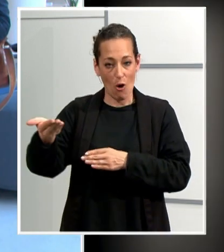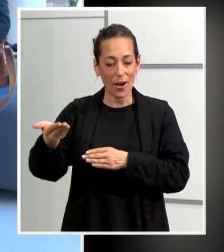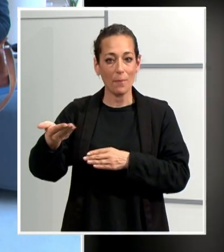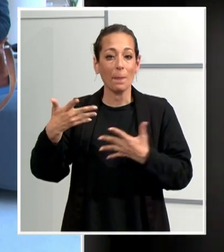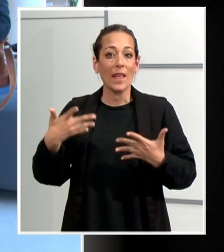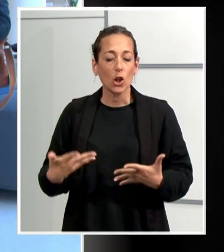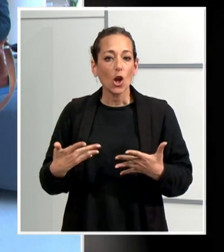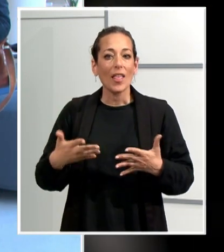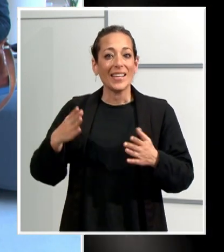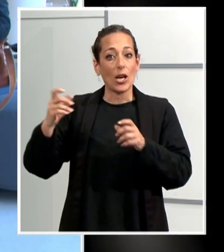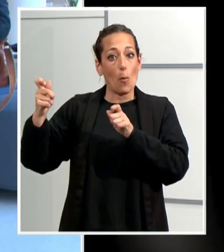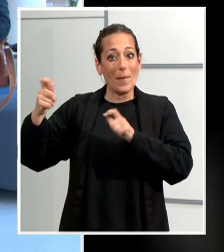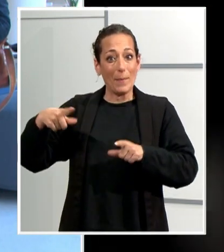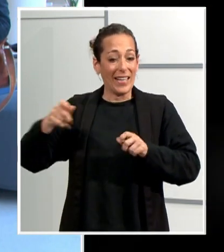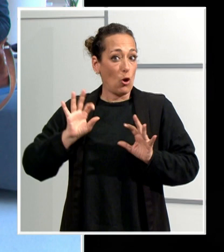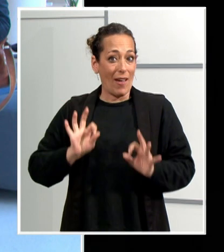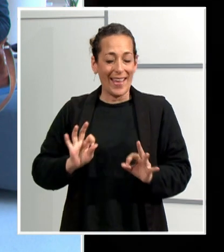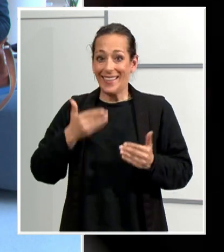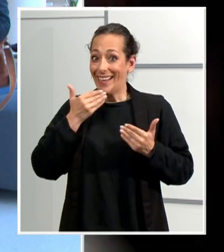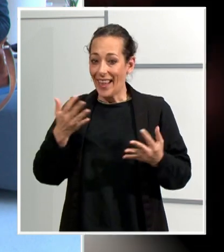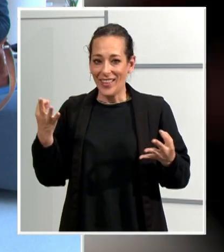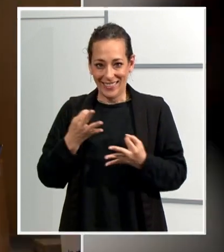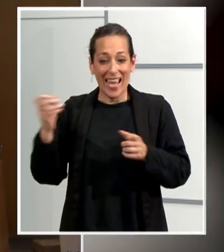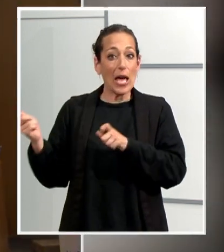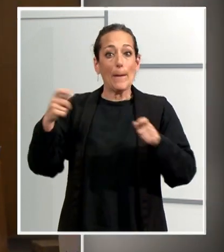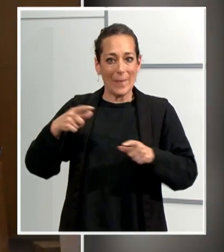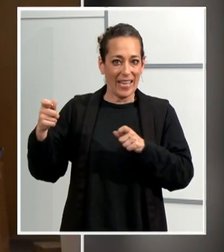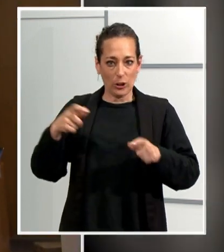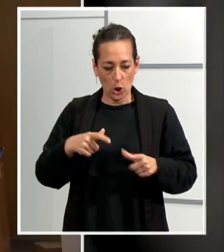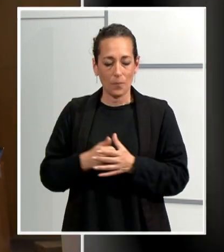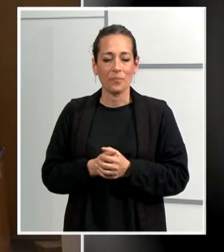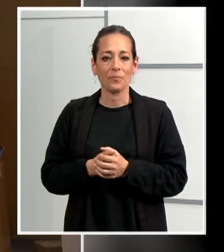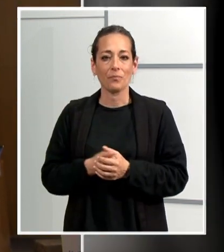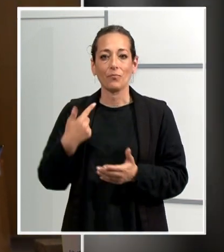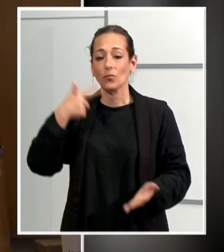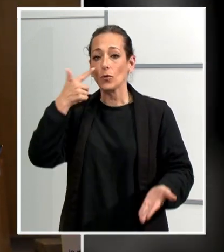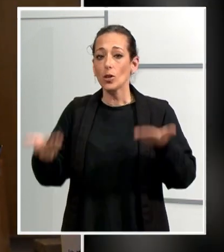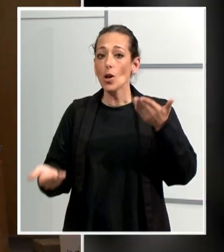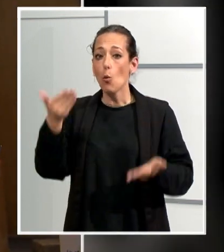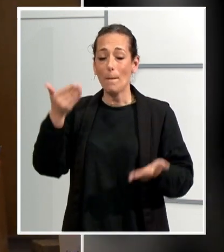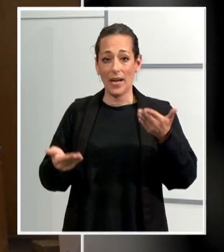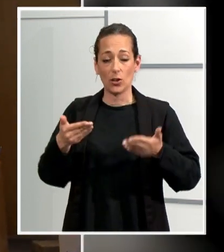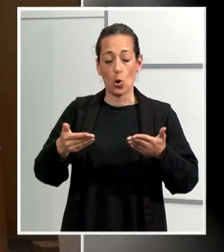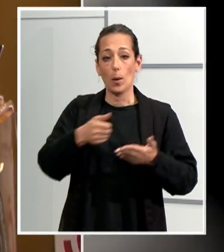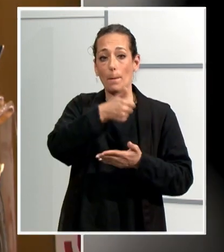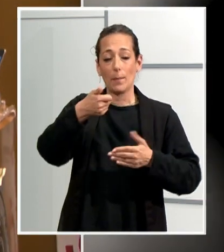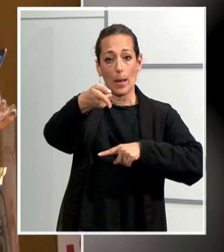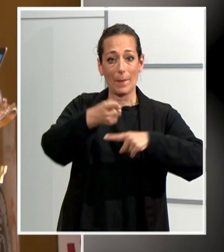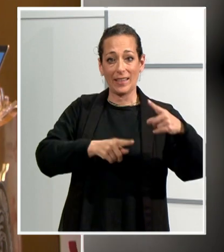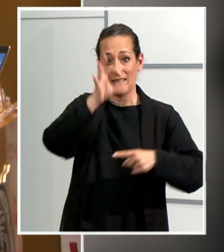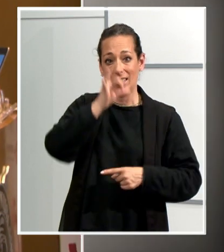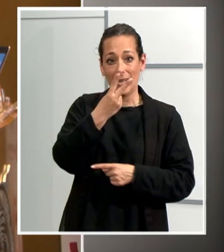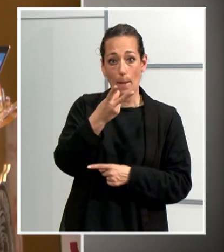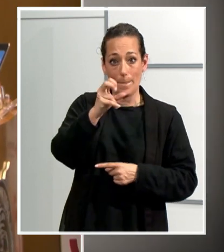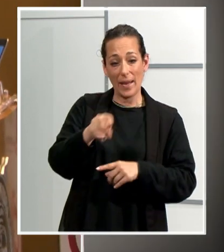sinó que som la immigració que som gràcies a les migracions que hem tingut. En comparació amb la immigració de la primera meitat del segle XX, el conseller